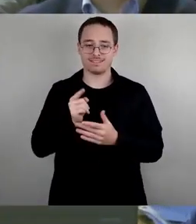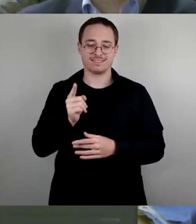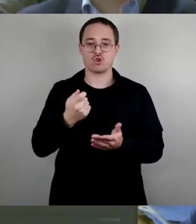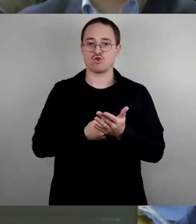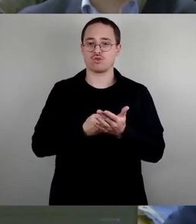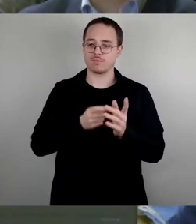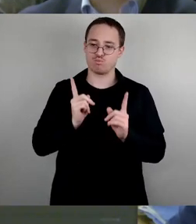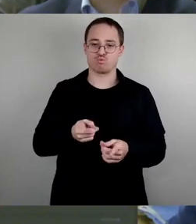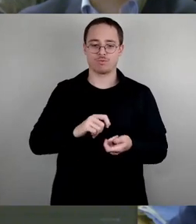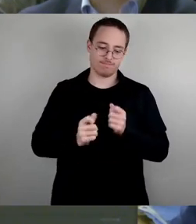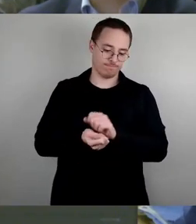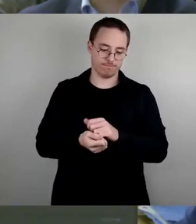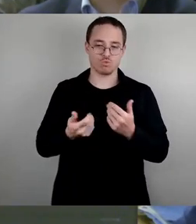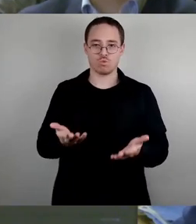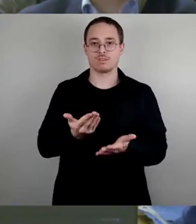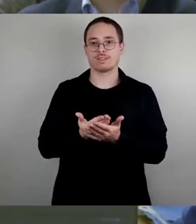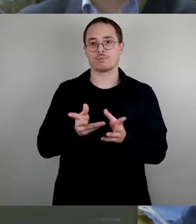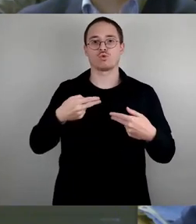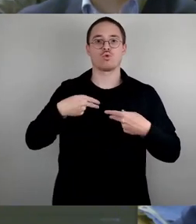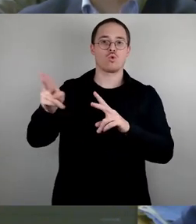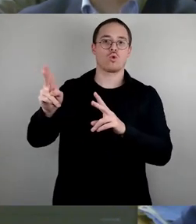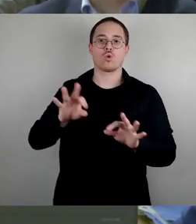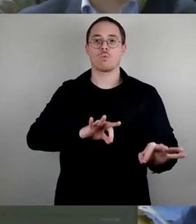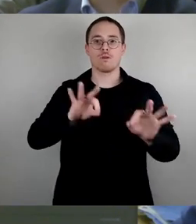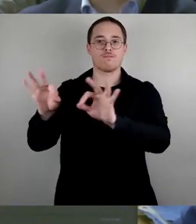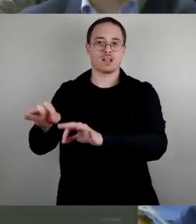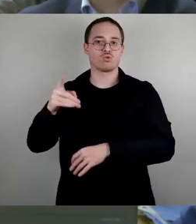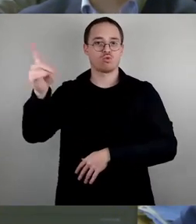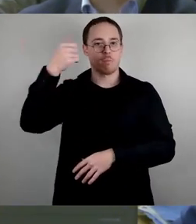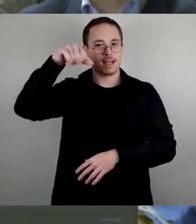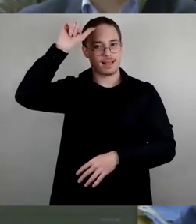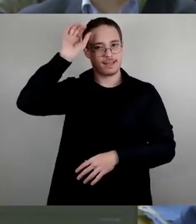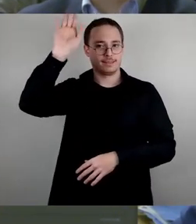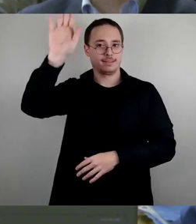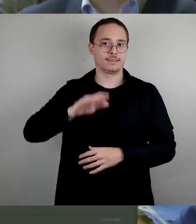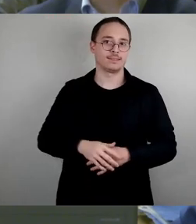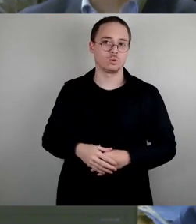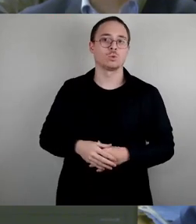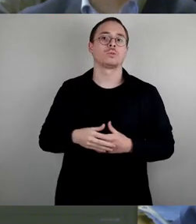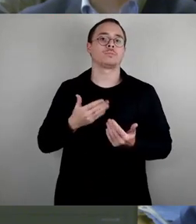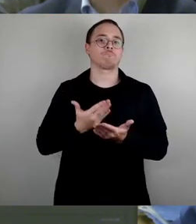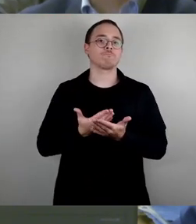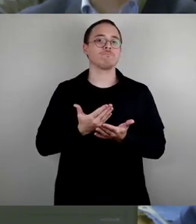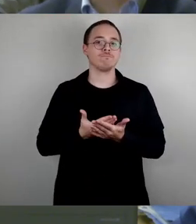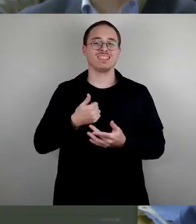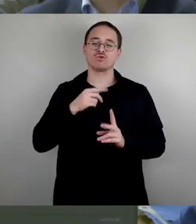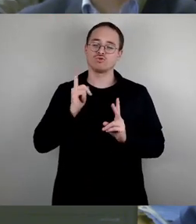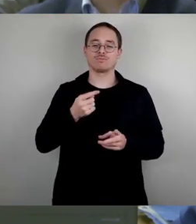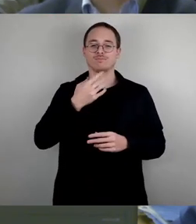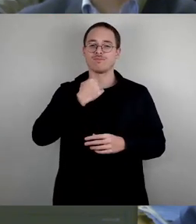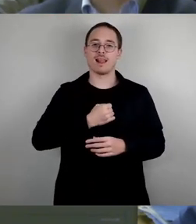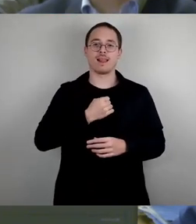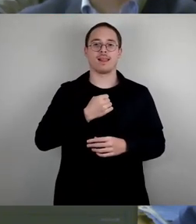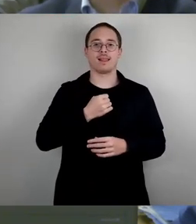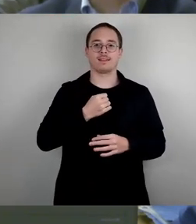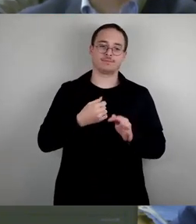demzufolge Rücküberweisungen aus Berlin für die Kosten, die uns angefallen sind. Wir weisen trotzdem darauf hin, dass es nicht in Ordnung